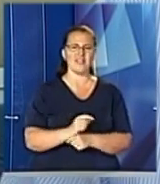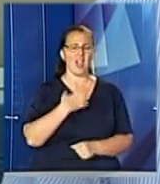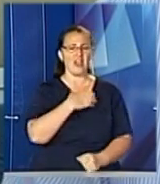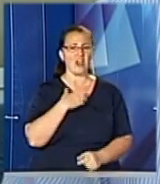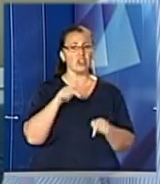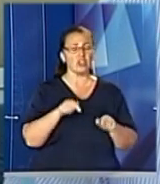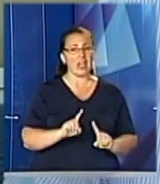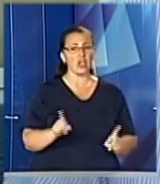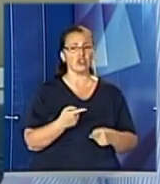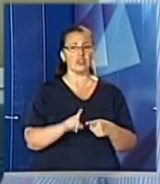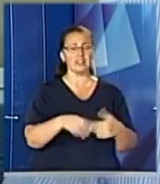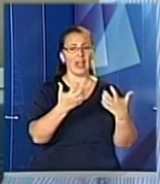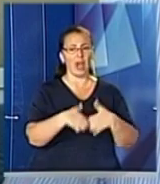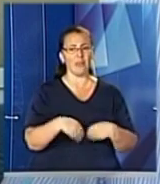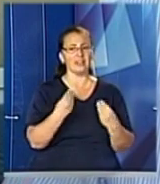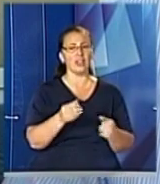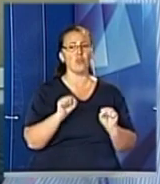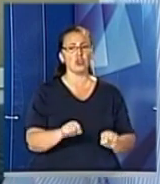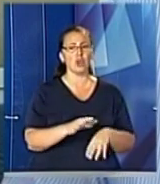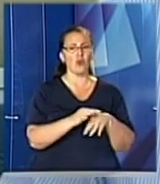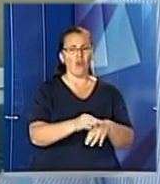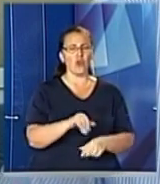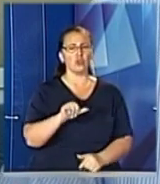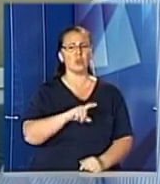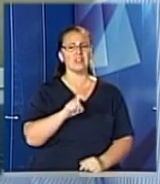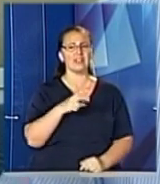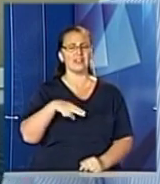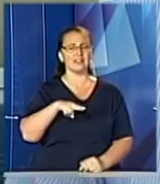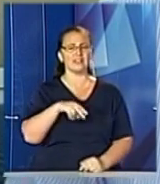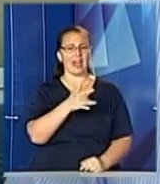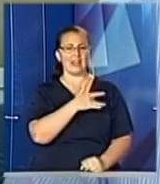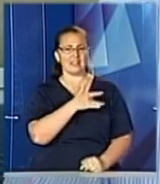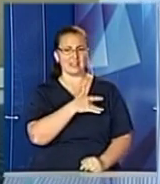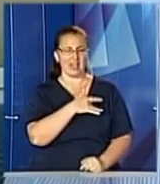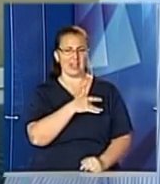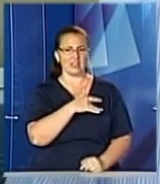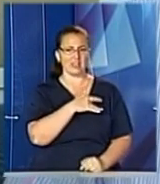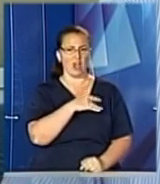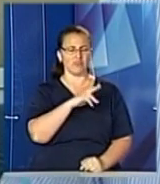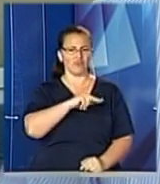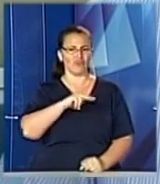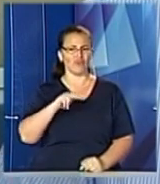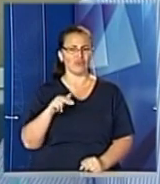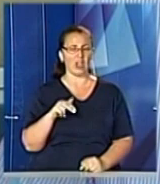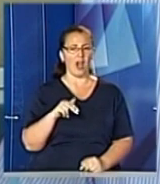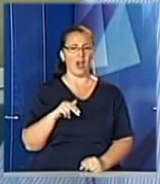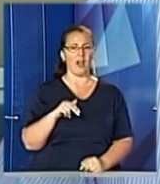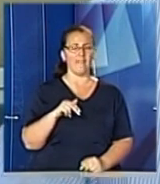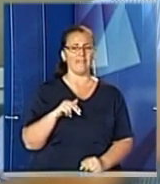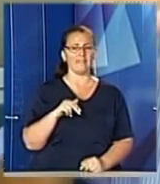цей апарат дає можливість проводити ультразвукове обстеження серця, так звану ехокардіографію. Це є